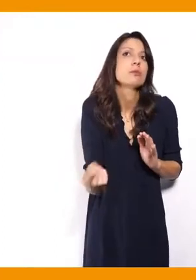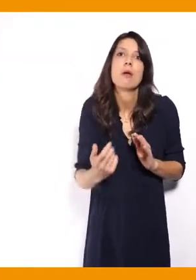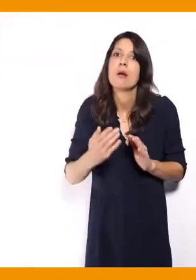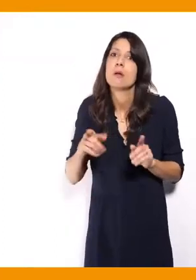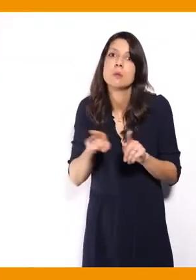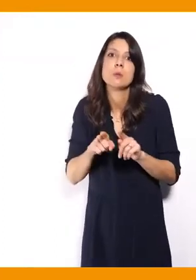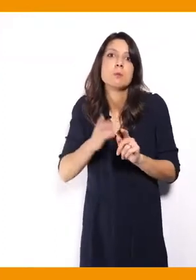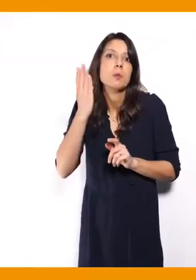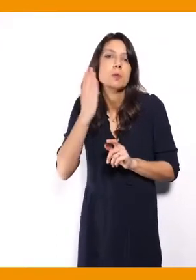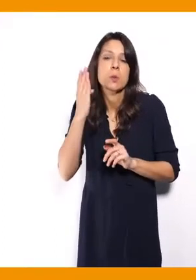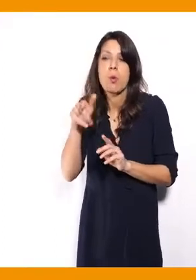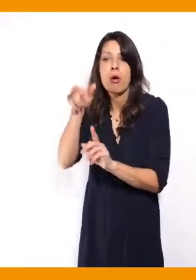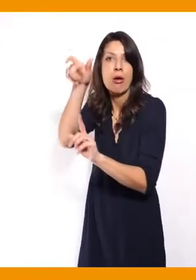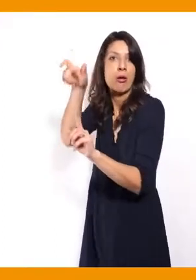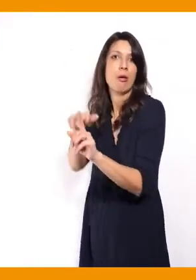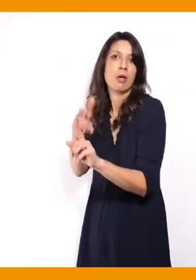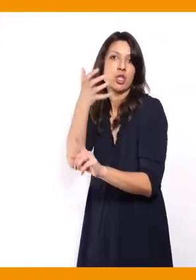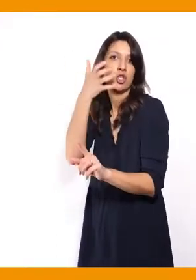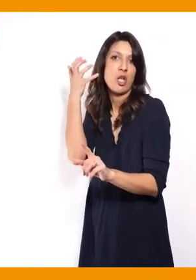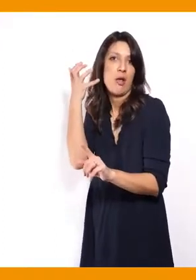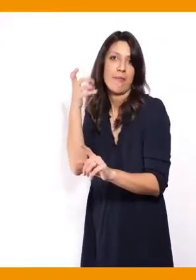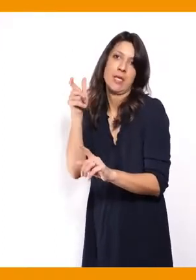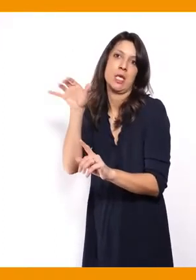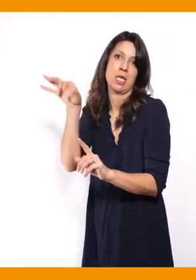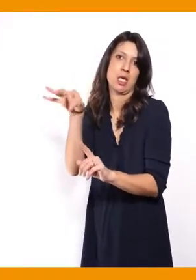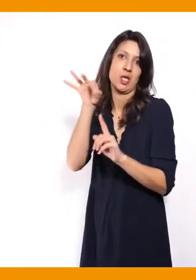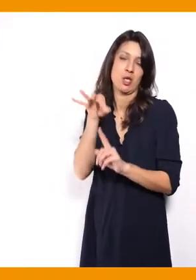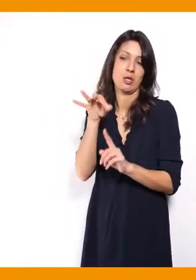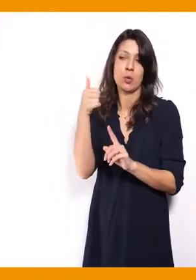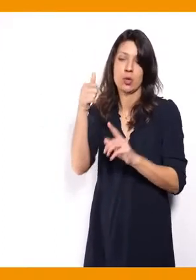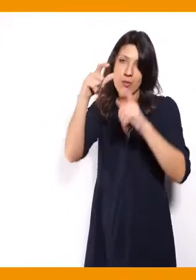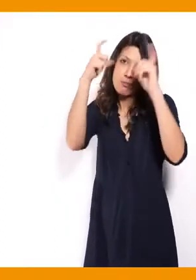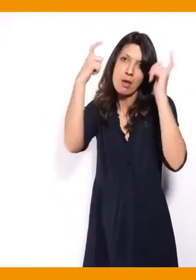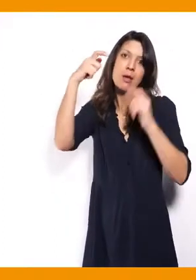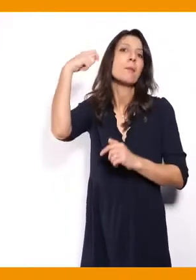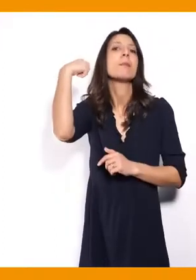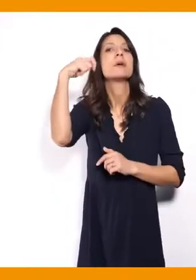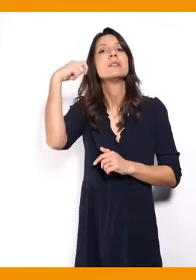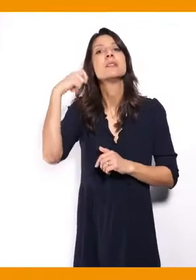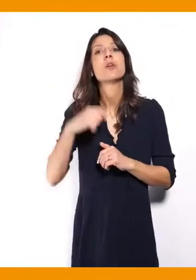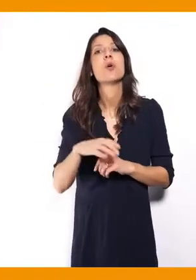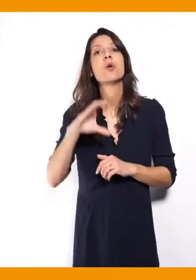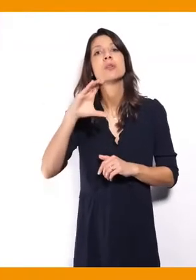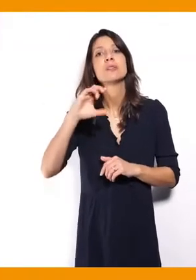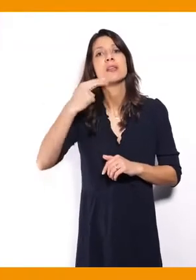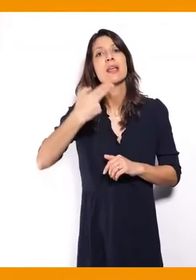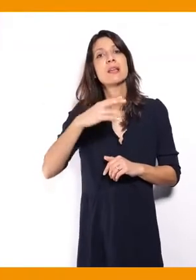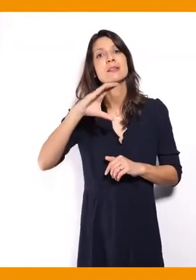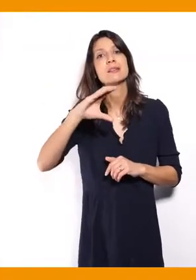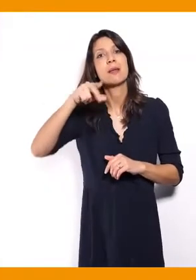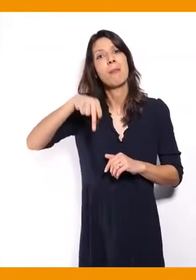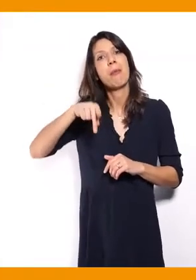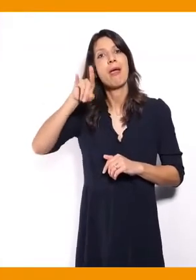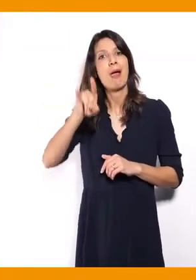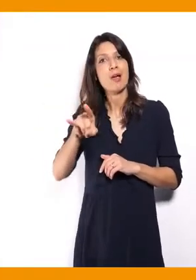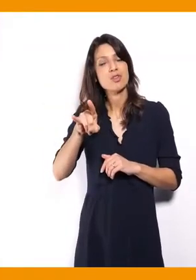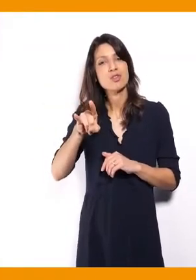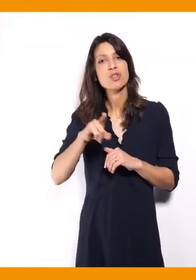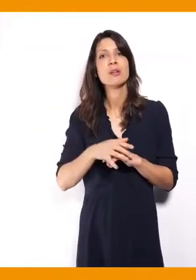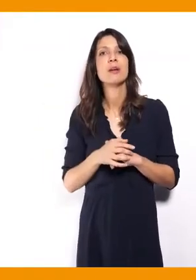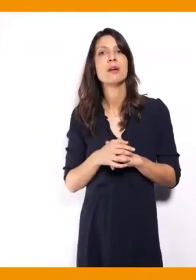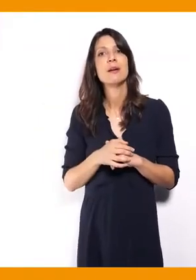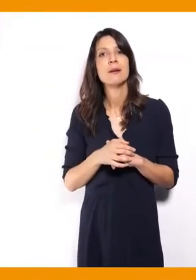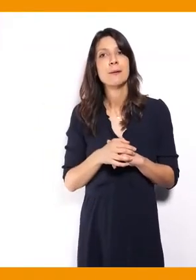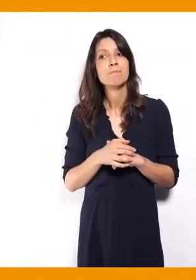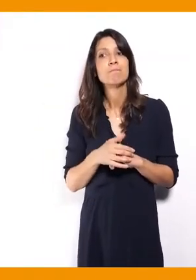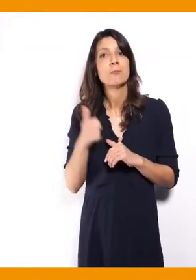de faire un point avec Jérémy Borrois, qui est le président du Conseil national consultatif des personnes handicapées,